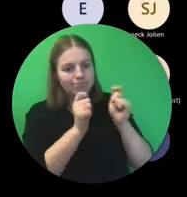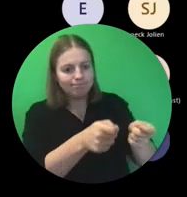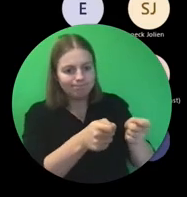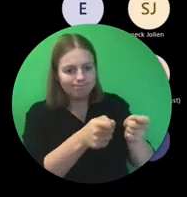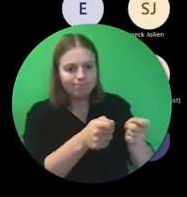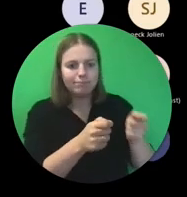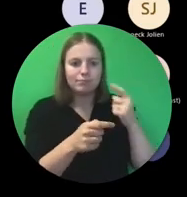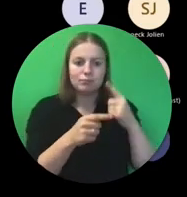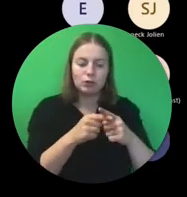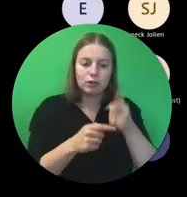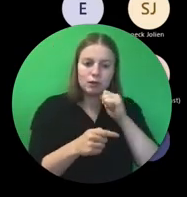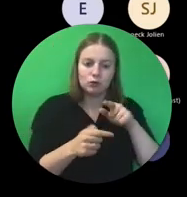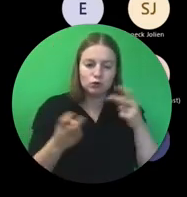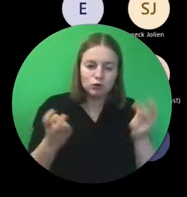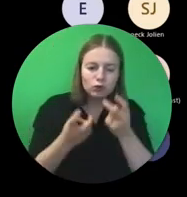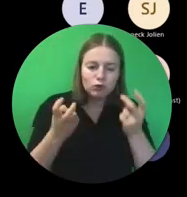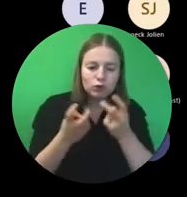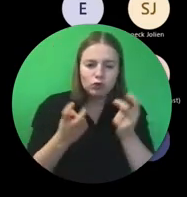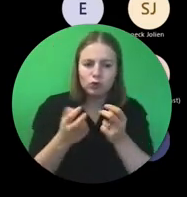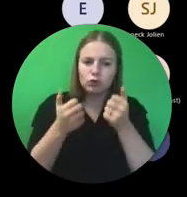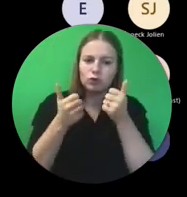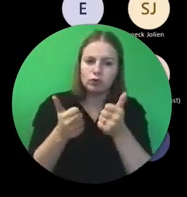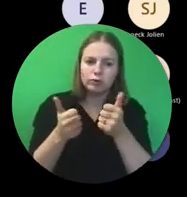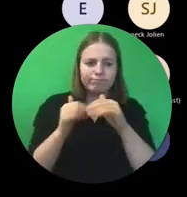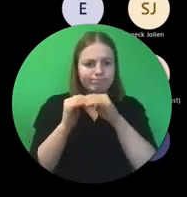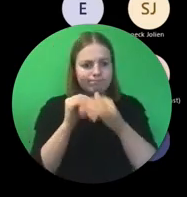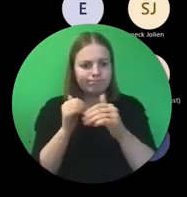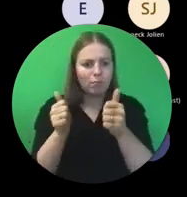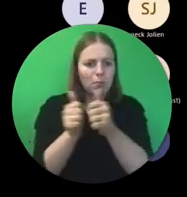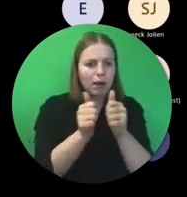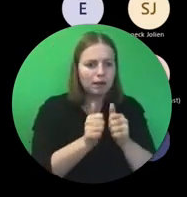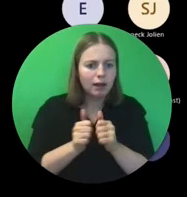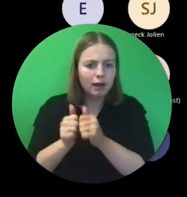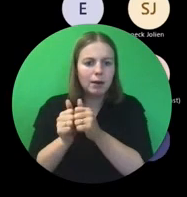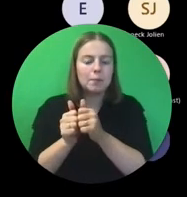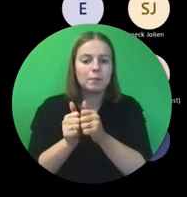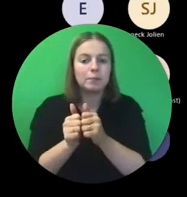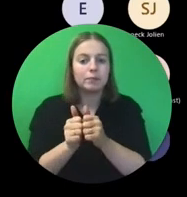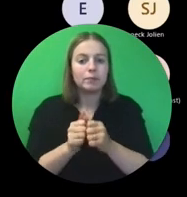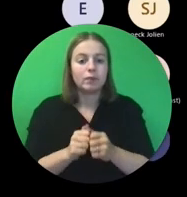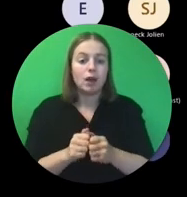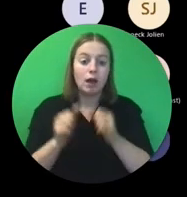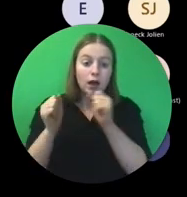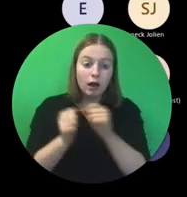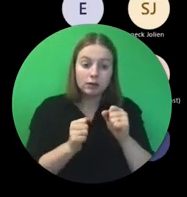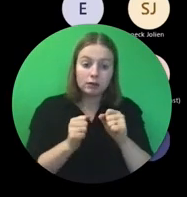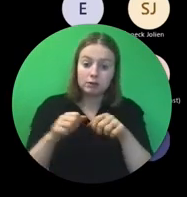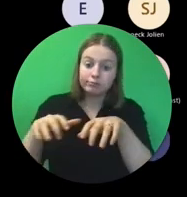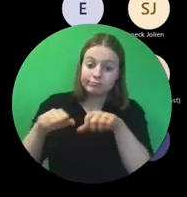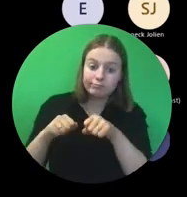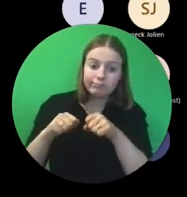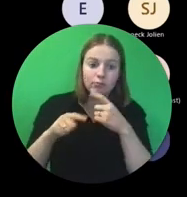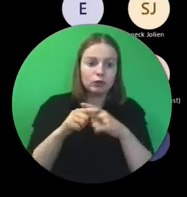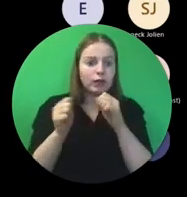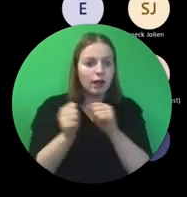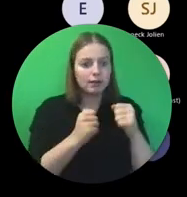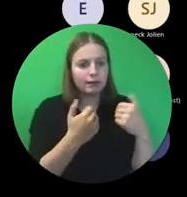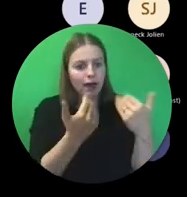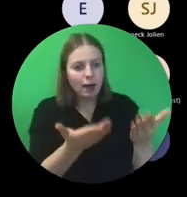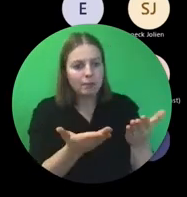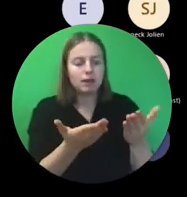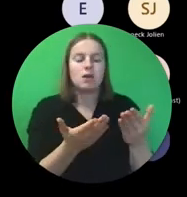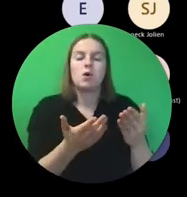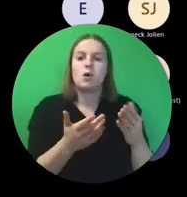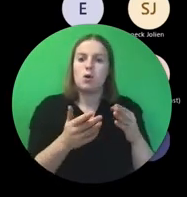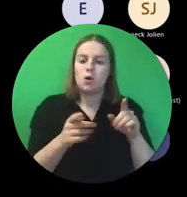het zoeken naar een stabiel partnerschap. Want immers kansen grijpen en kansen bieden gaat ook wel gepaard met heel